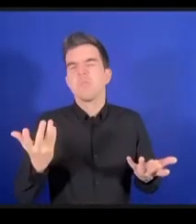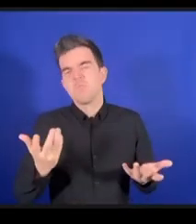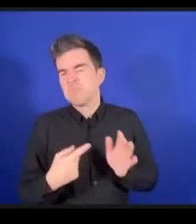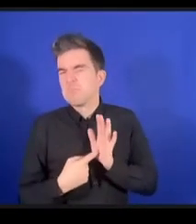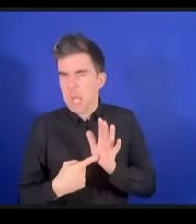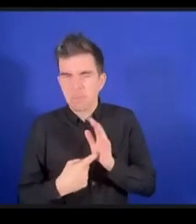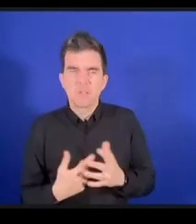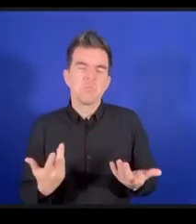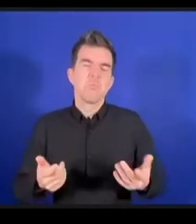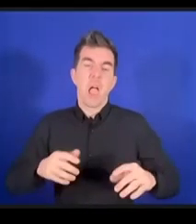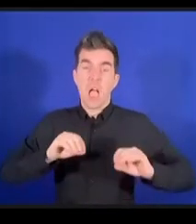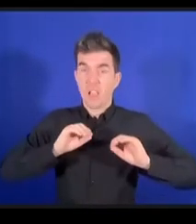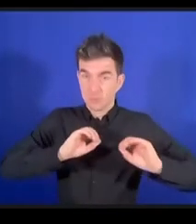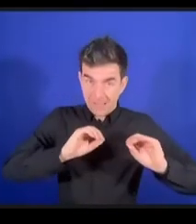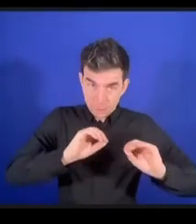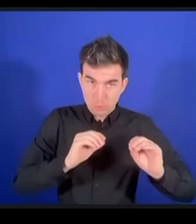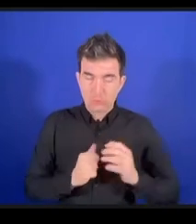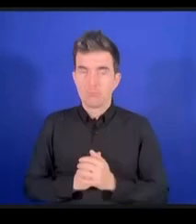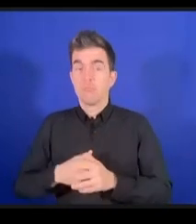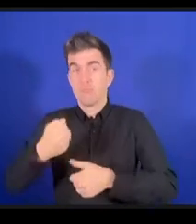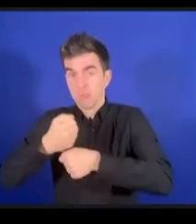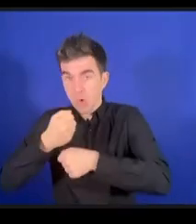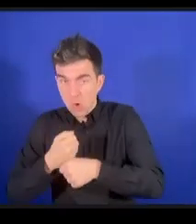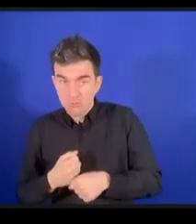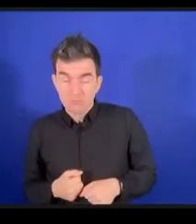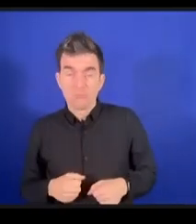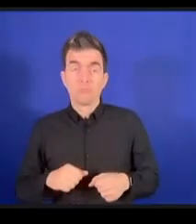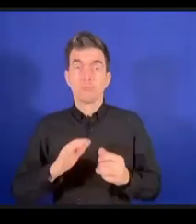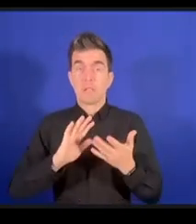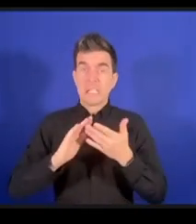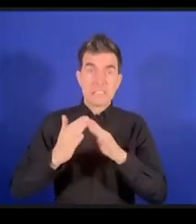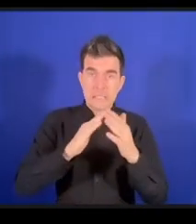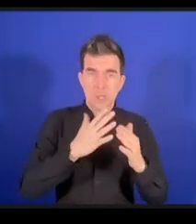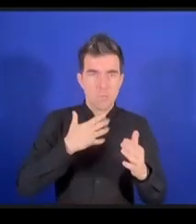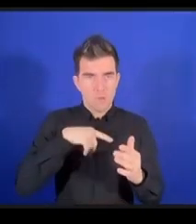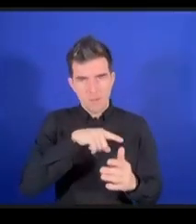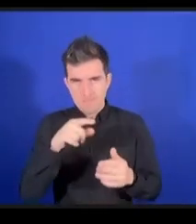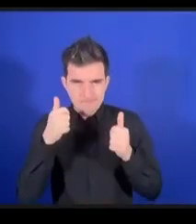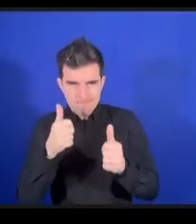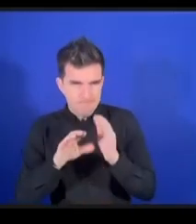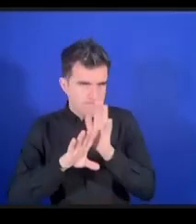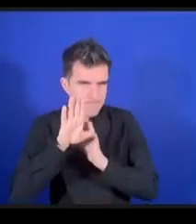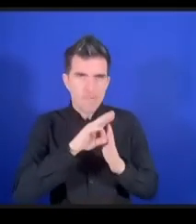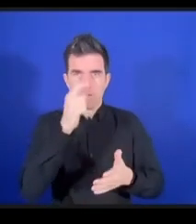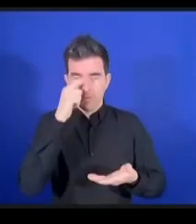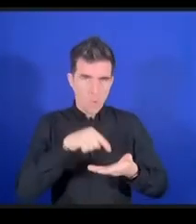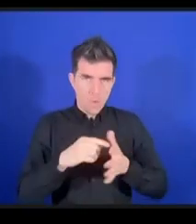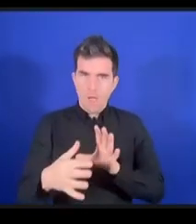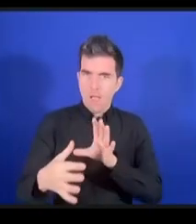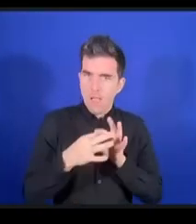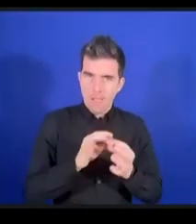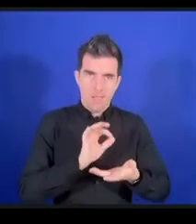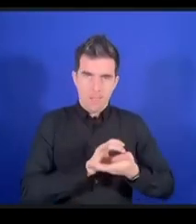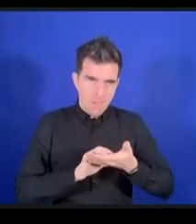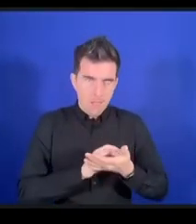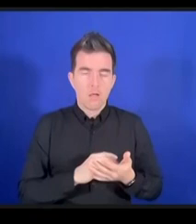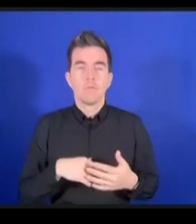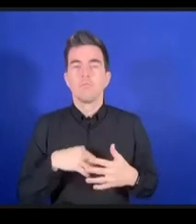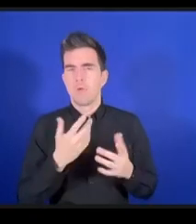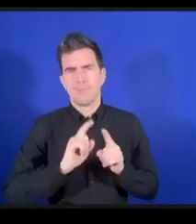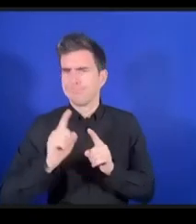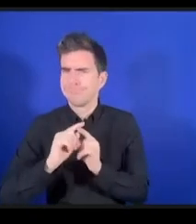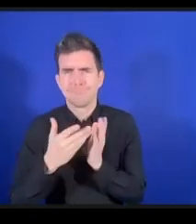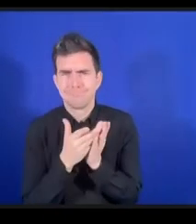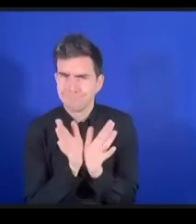ville intelligente, accès à différentes ressources, etc. Il y a donc certains indicateurs. Il y a des ODD